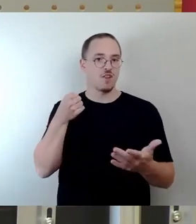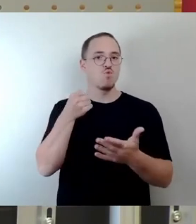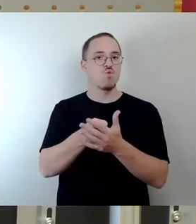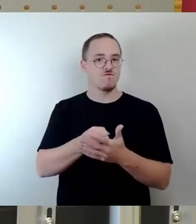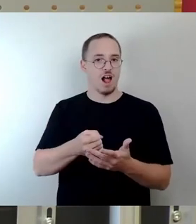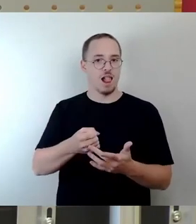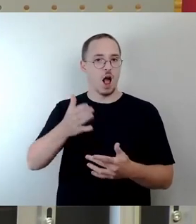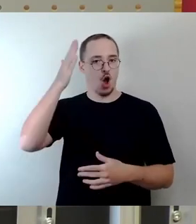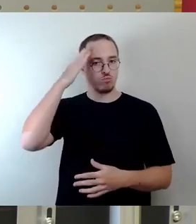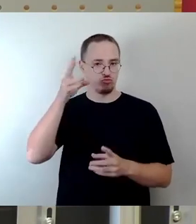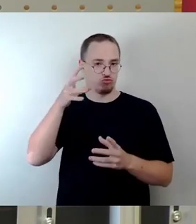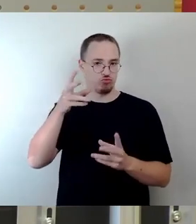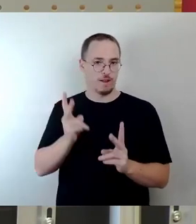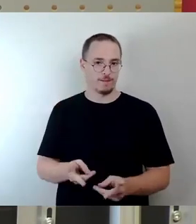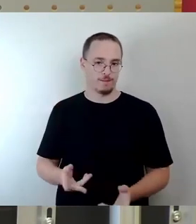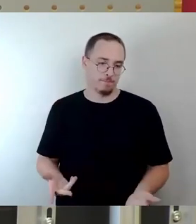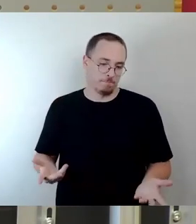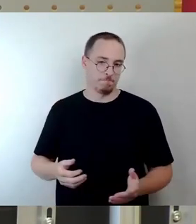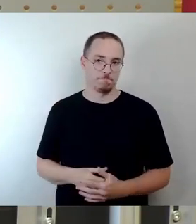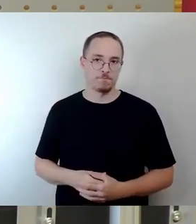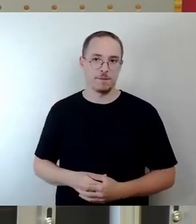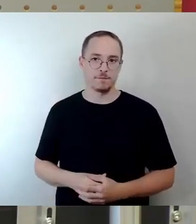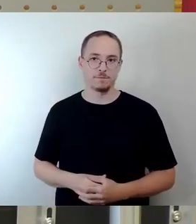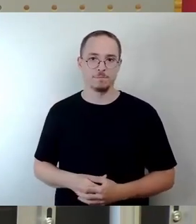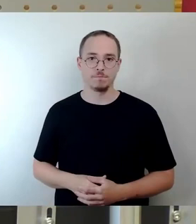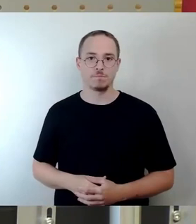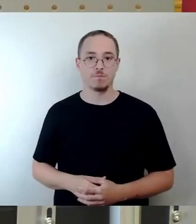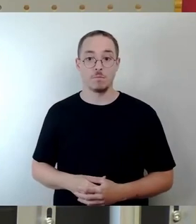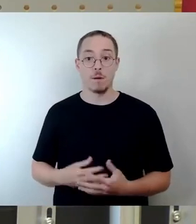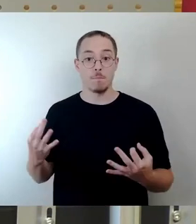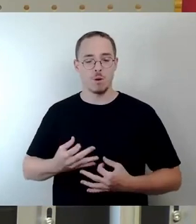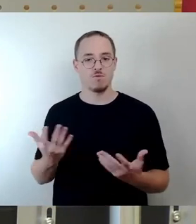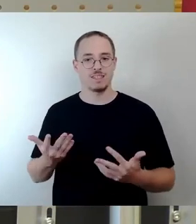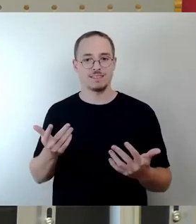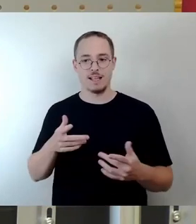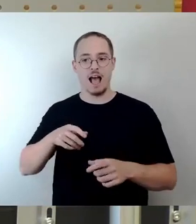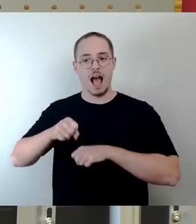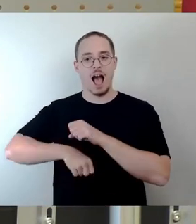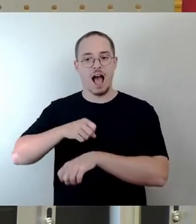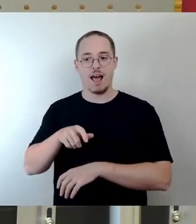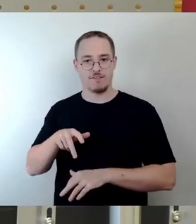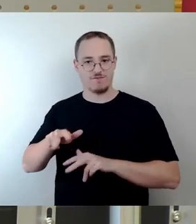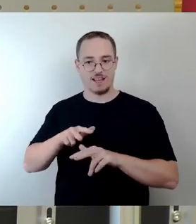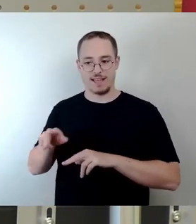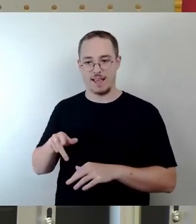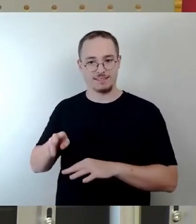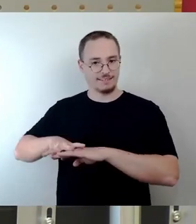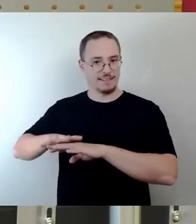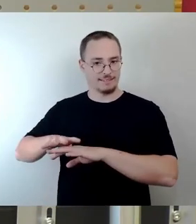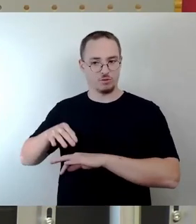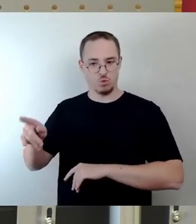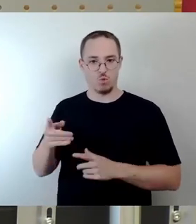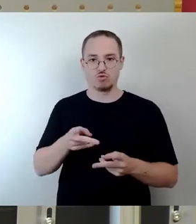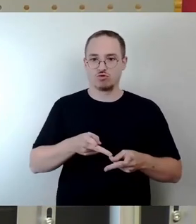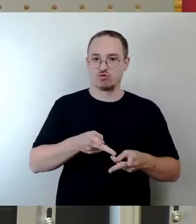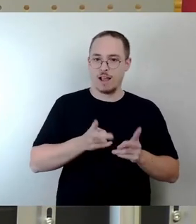geboten. Wir brauchen in Dresden ein Radwegenetz, welches unabhängig vom Hauptstraßennetz in unserer Stadt errichtet wird. Querungen dieses Radwegenetzes